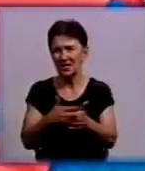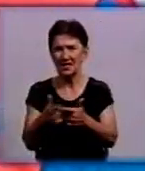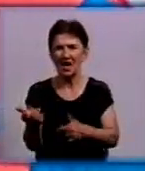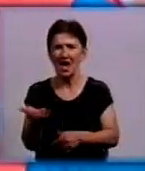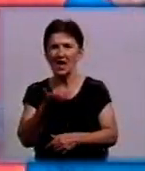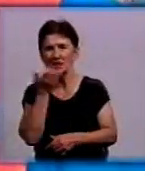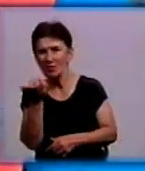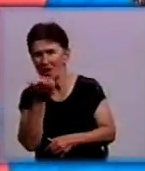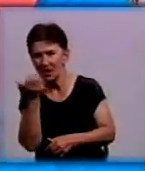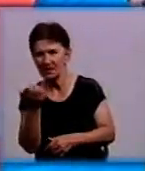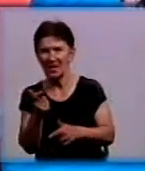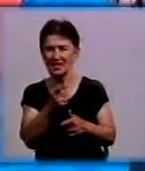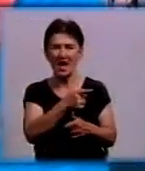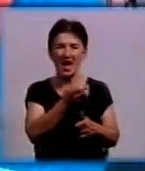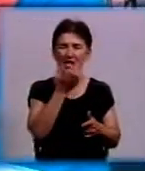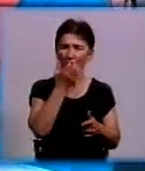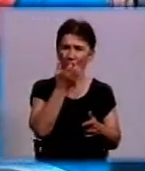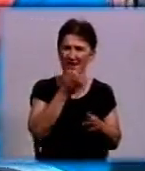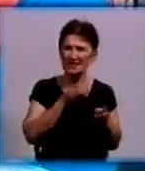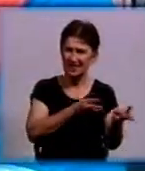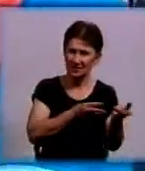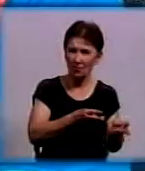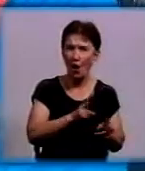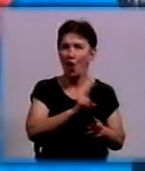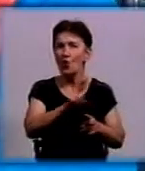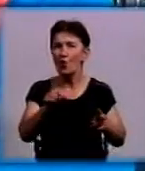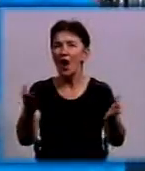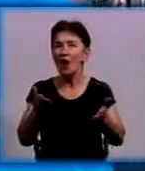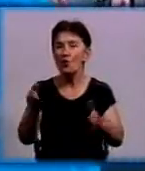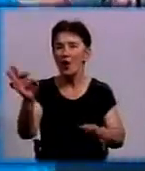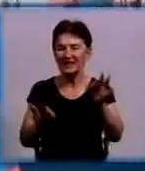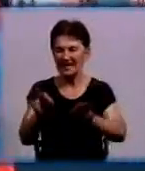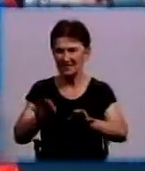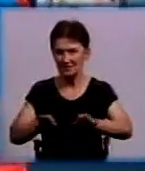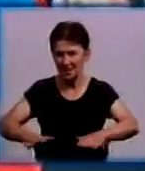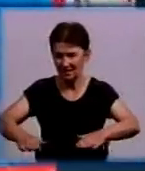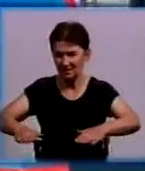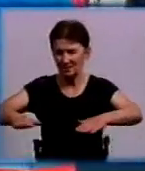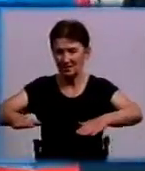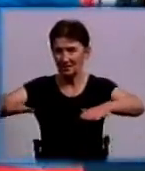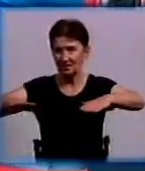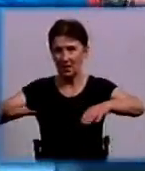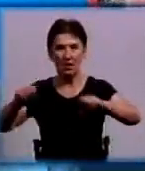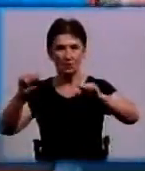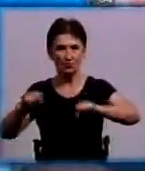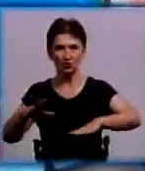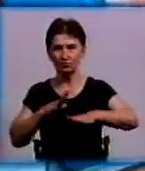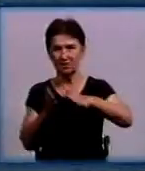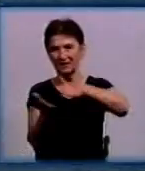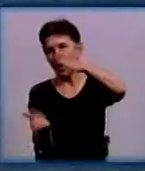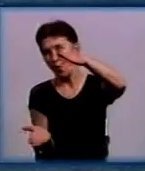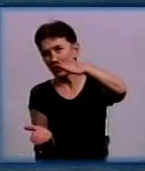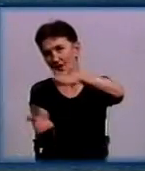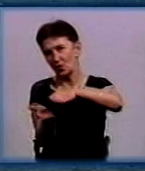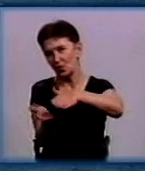водоканал не можуть вгадати, по якому рівню йде. Тому що тут може бути такий, може бути такий.